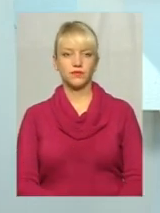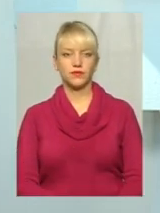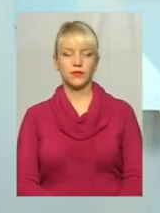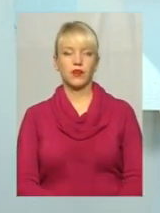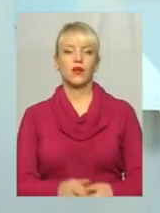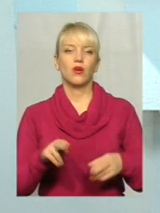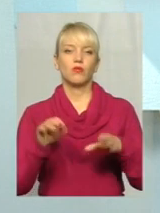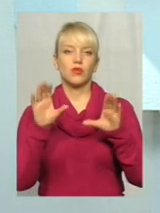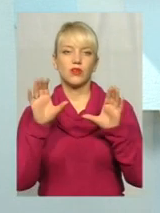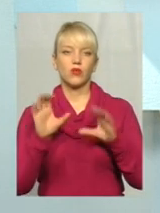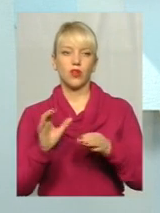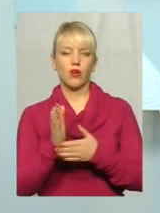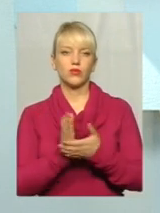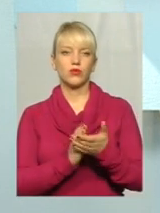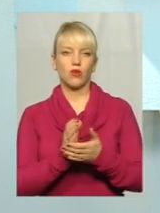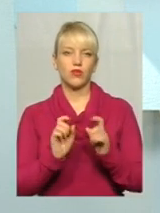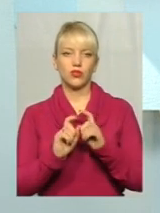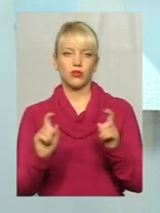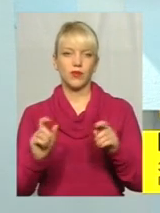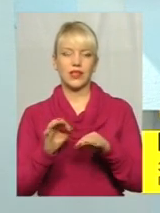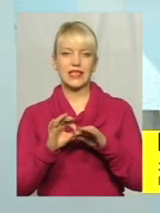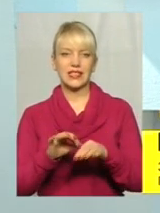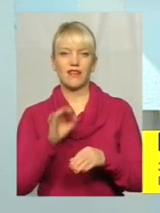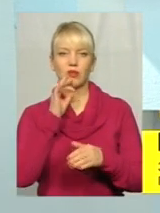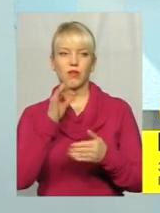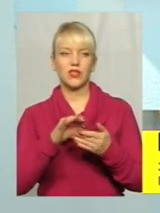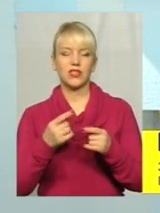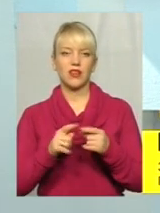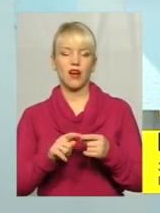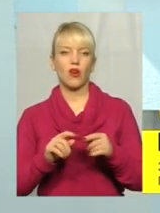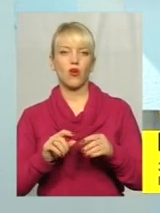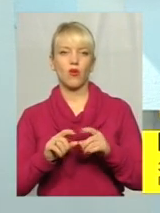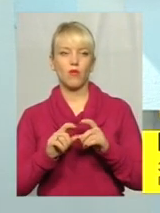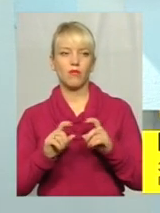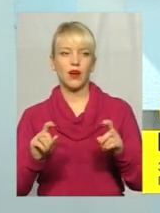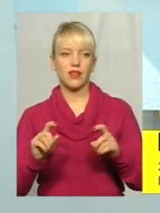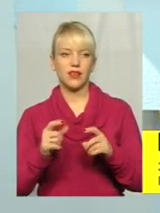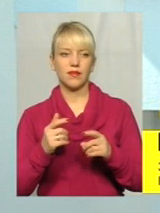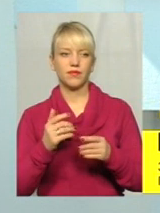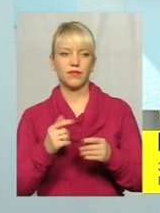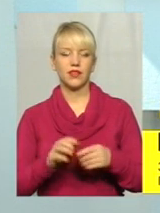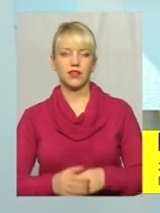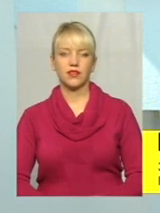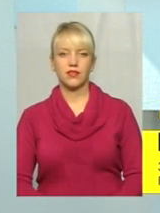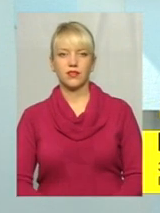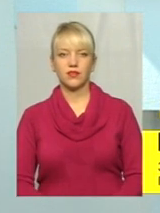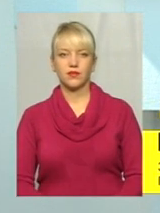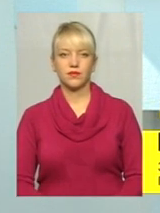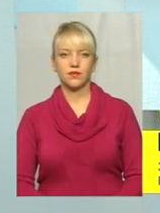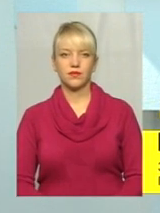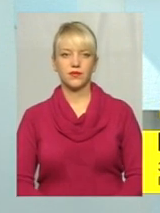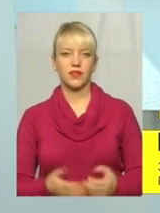законодавству обслуговуюча компанією несе відповідальність. Але ця відповідальність солідарна разом із компанією, яка